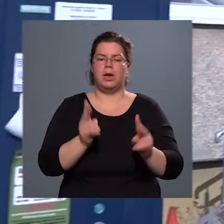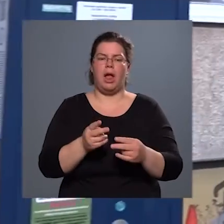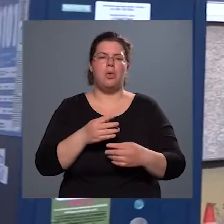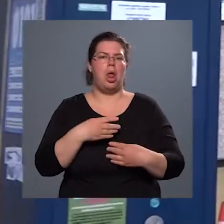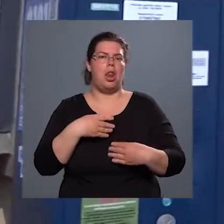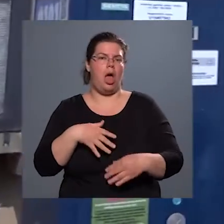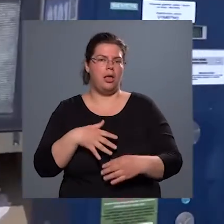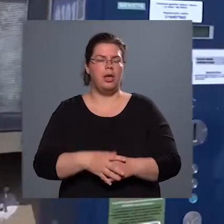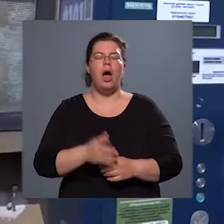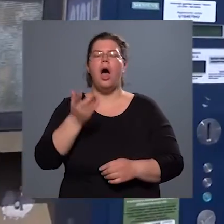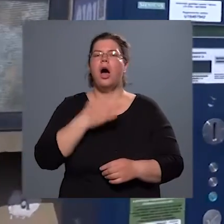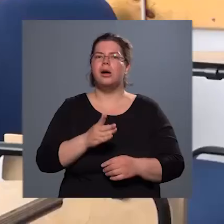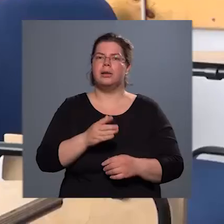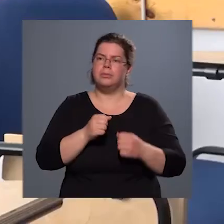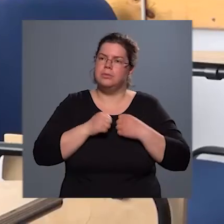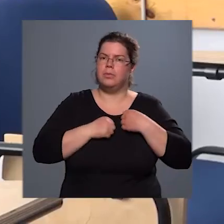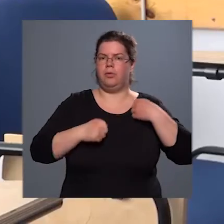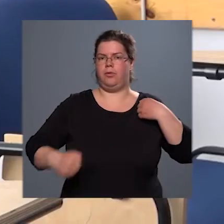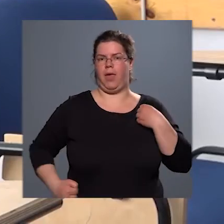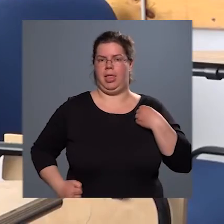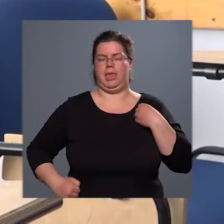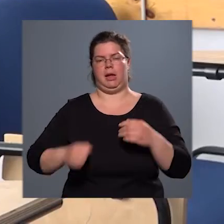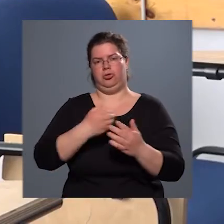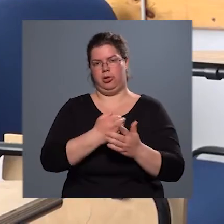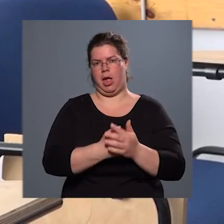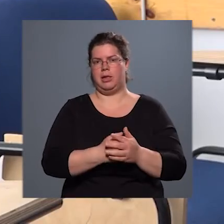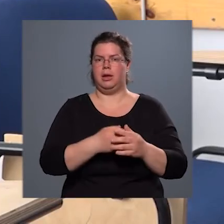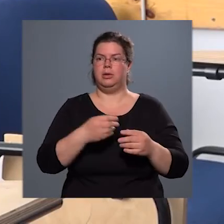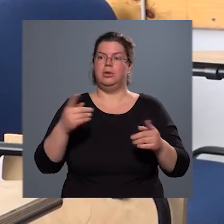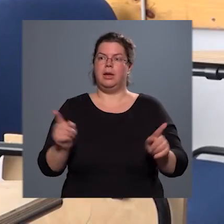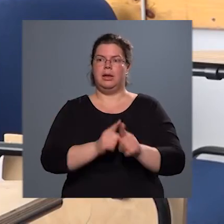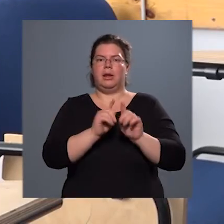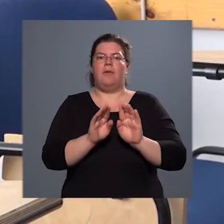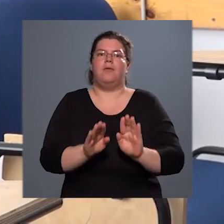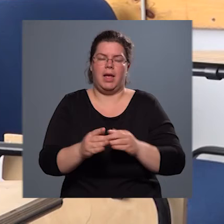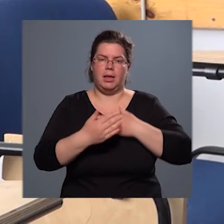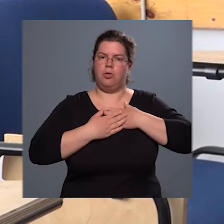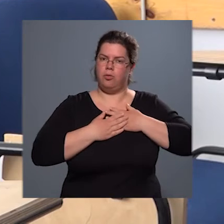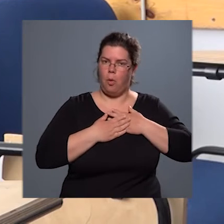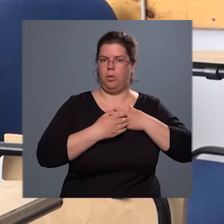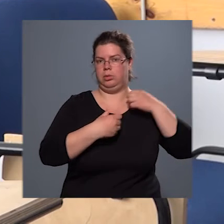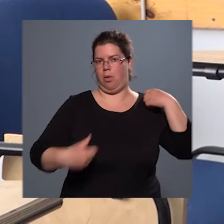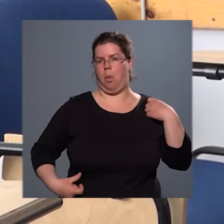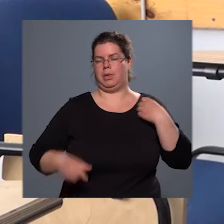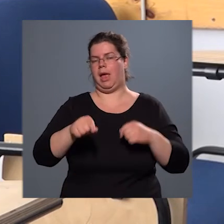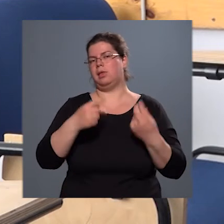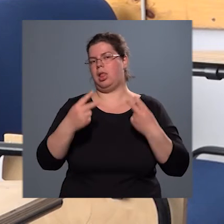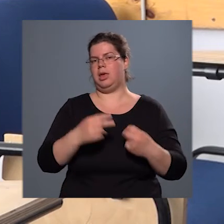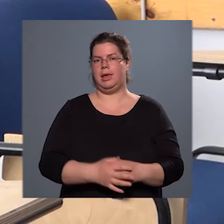legyen az öv, hanem elég feszes legyen, tehát azért hirtelen fékezésnél fogjon a biztonság jöv. Ez a lényege.